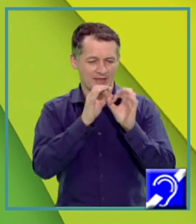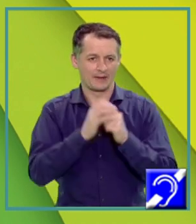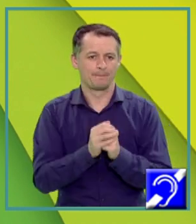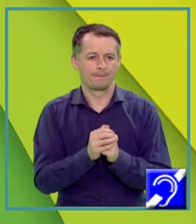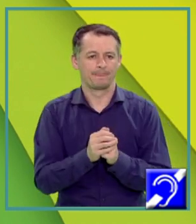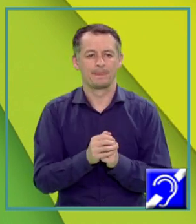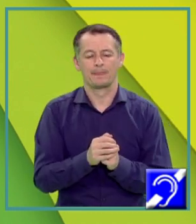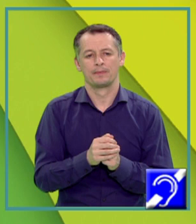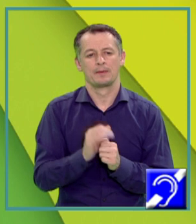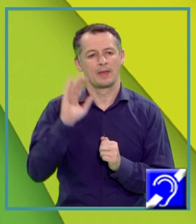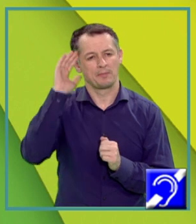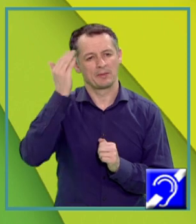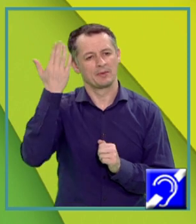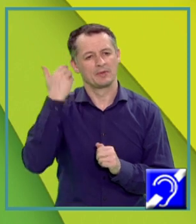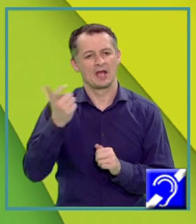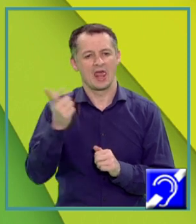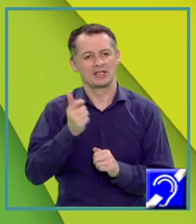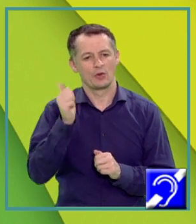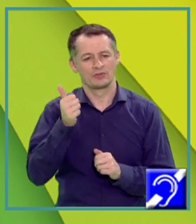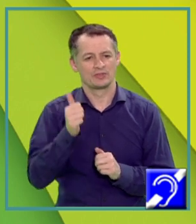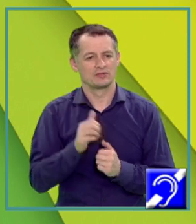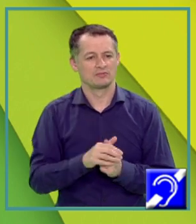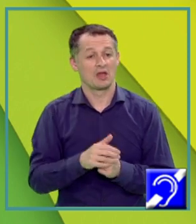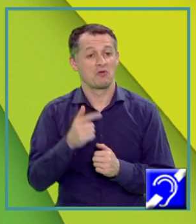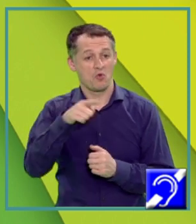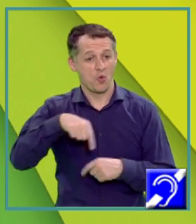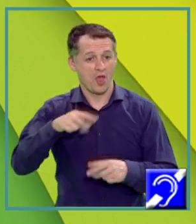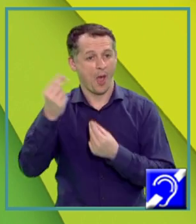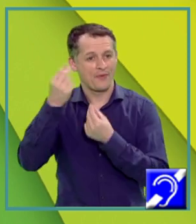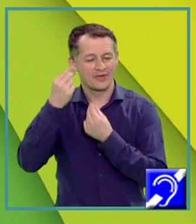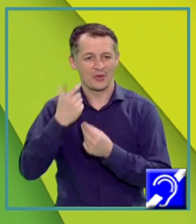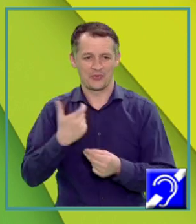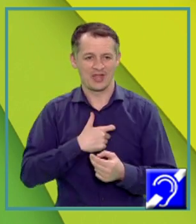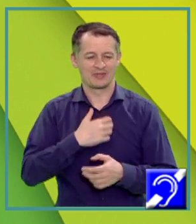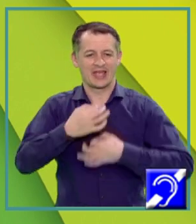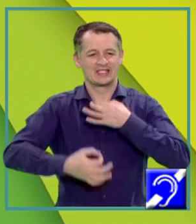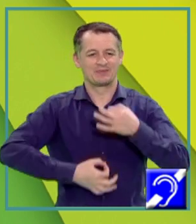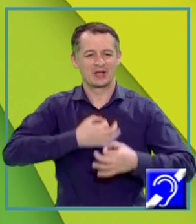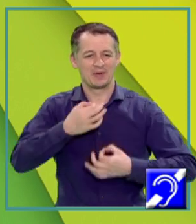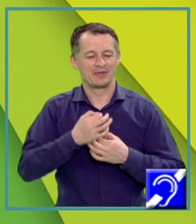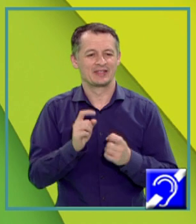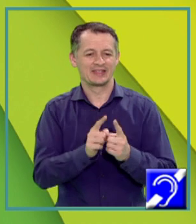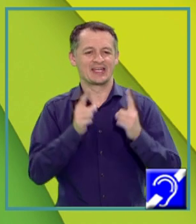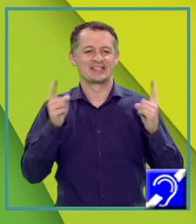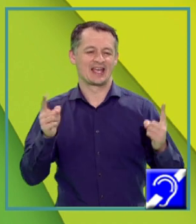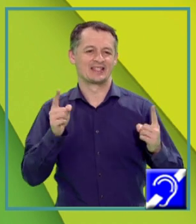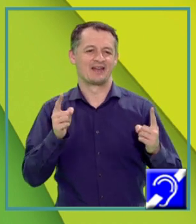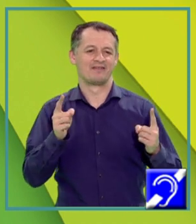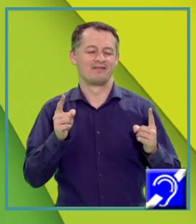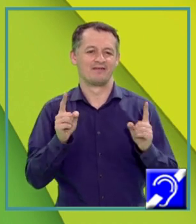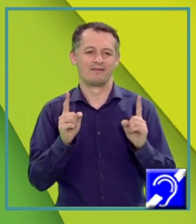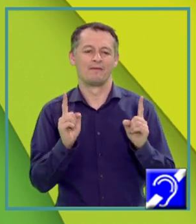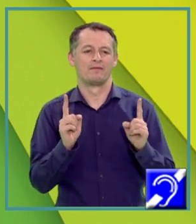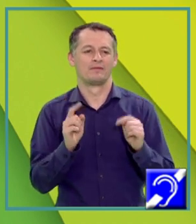reamintim că în clasa A11 am învățat că putem să exprimăm distanța focală